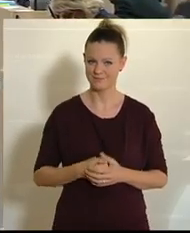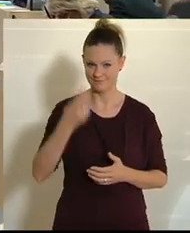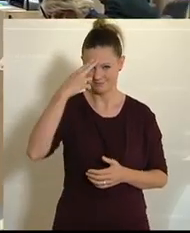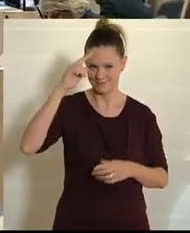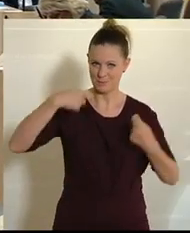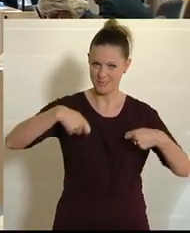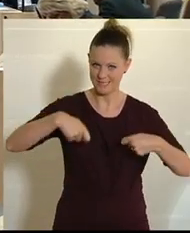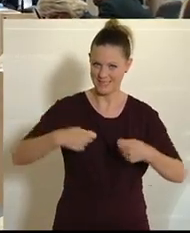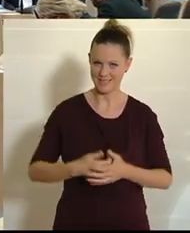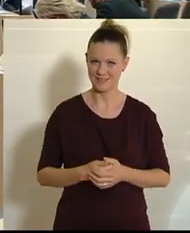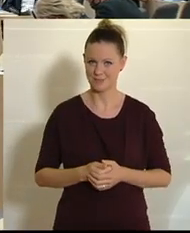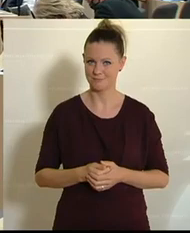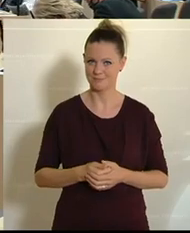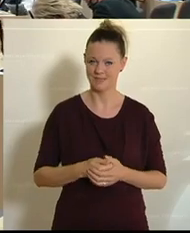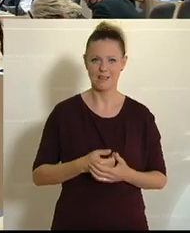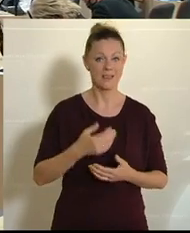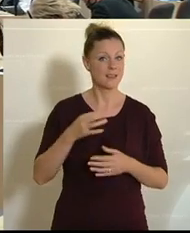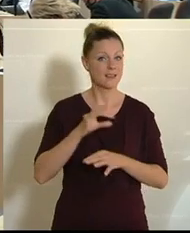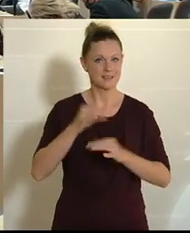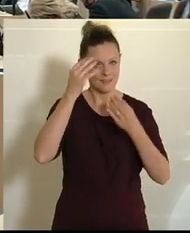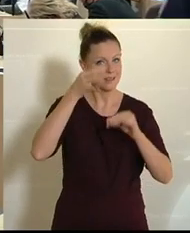Präsident, meine sehr geschätzten Damen und Herren.